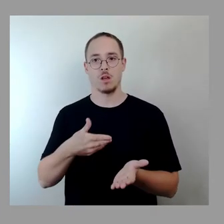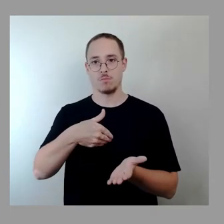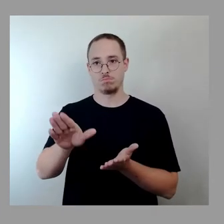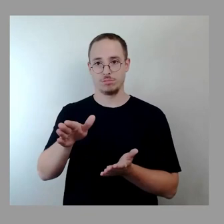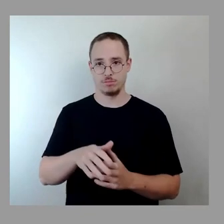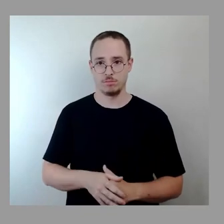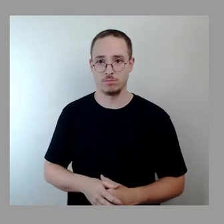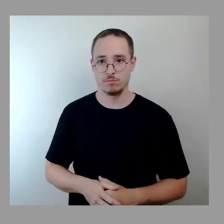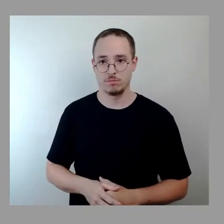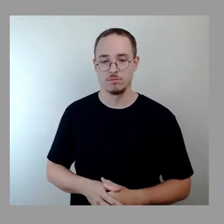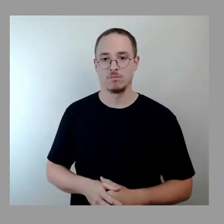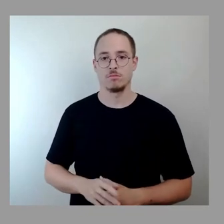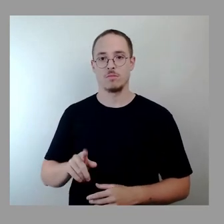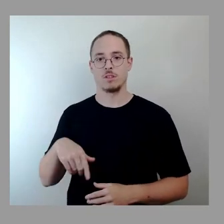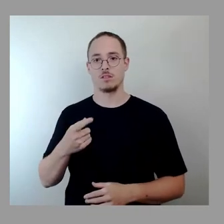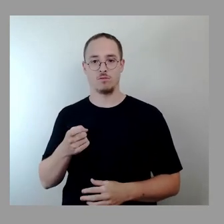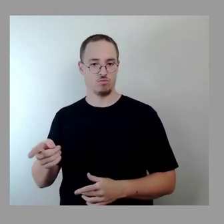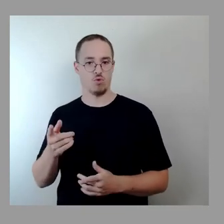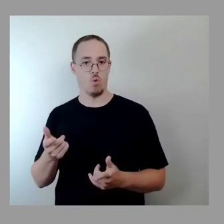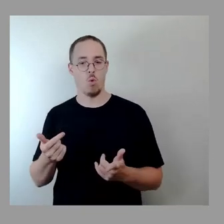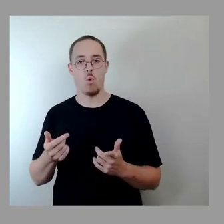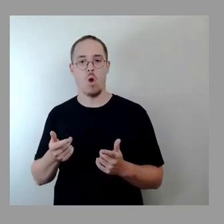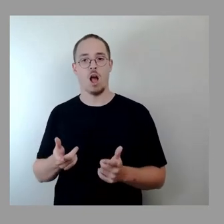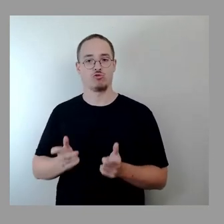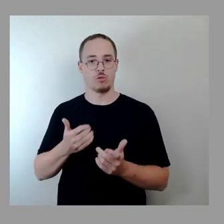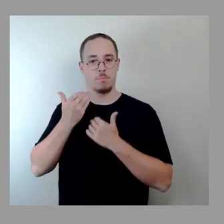stelle ich zur Abstimmung, wer hier zustimmen kann, bitte ich um das Stimmzeichen.